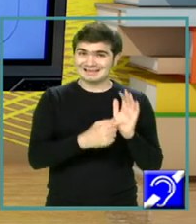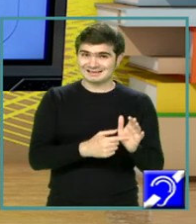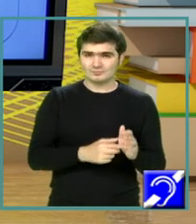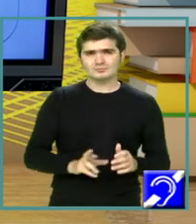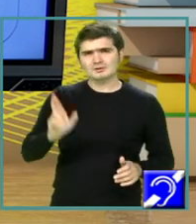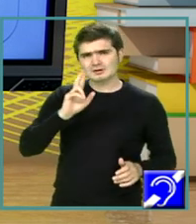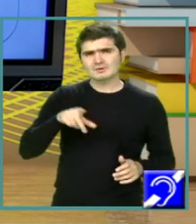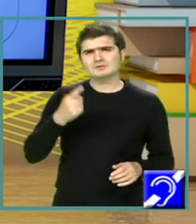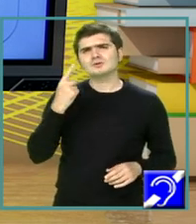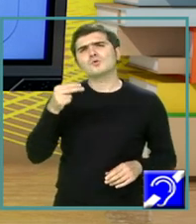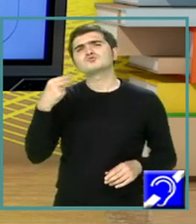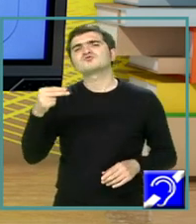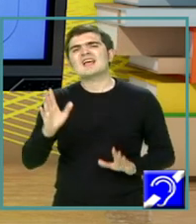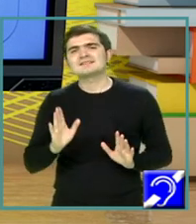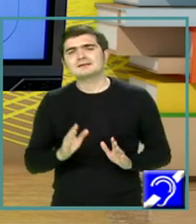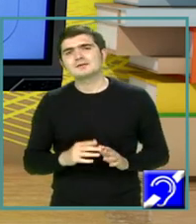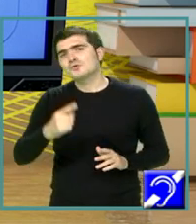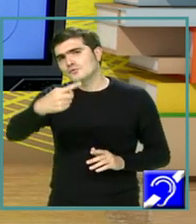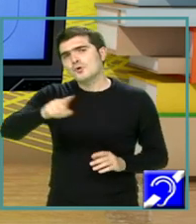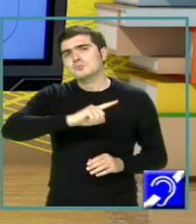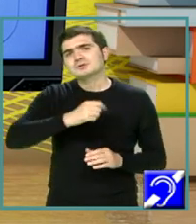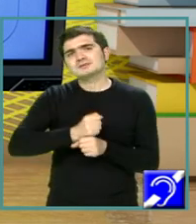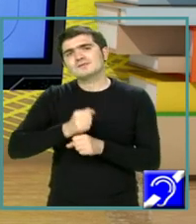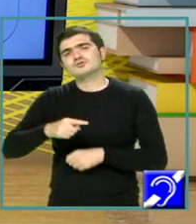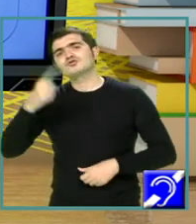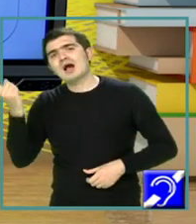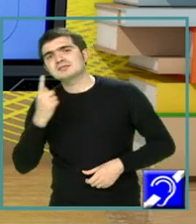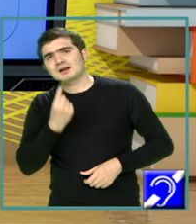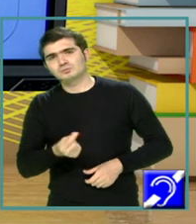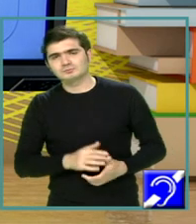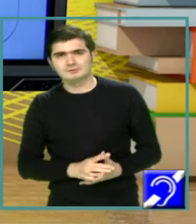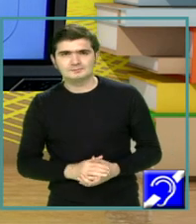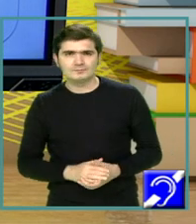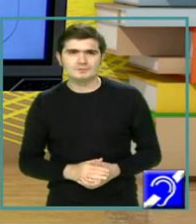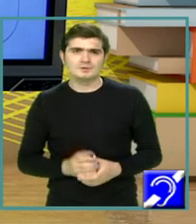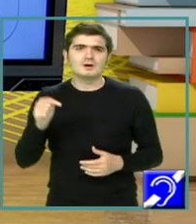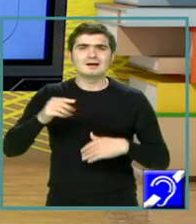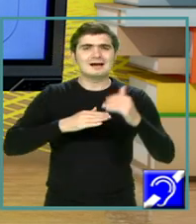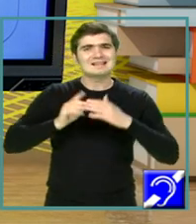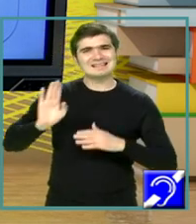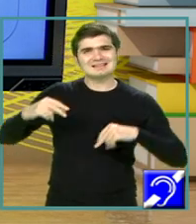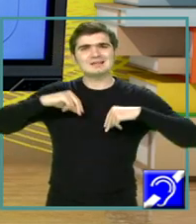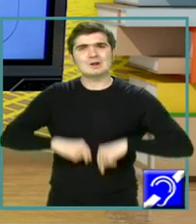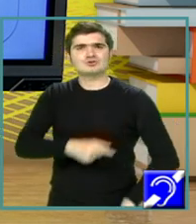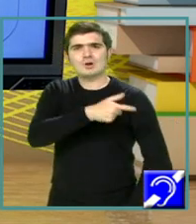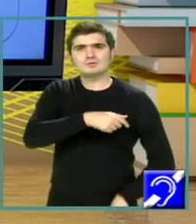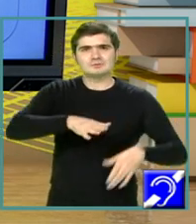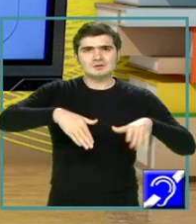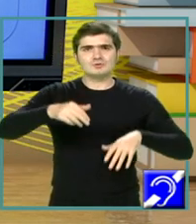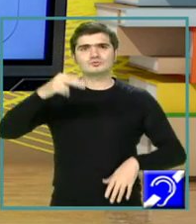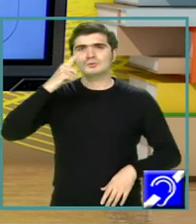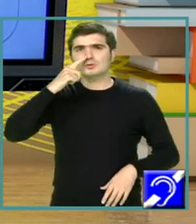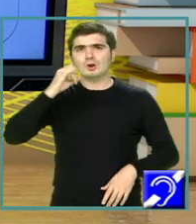este o sugestie de răspuns. Voi puteți să formulați altfel. În calitatea sa de președinte al Consiliului de Miniștri,